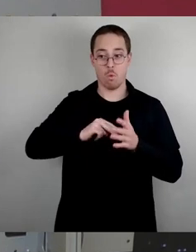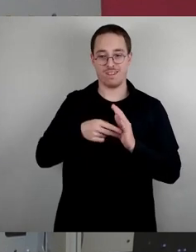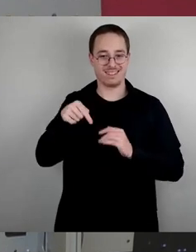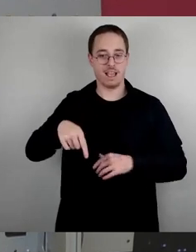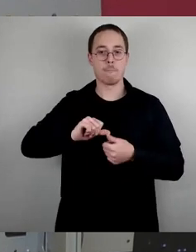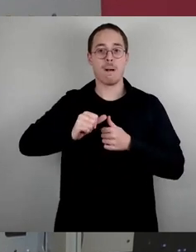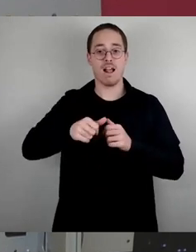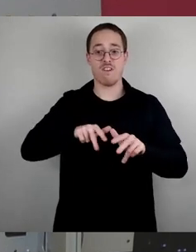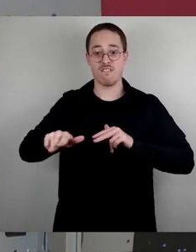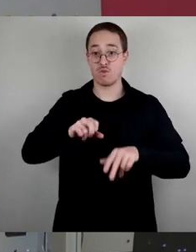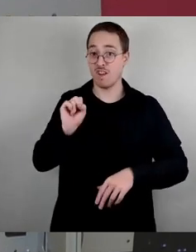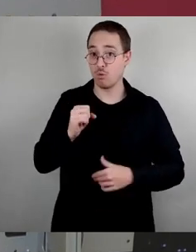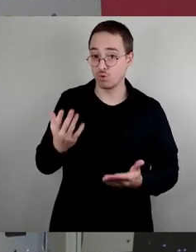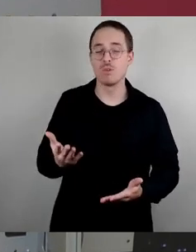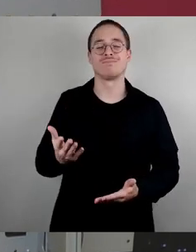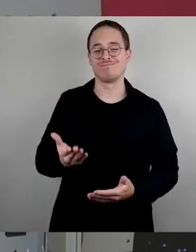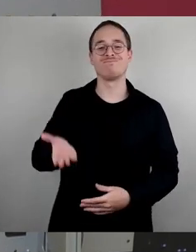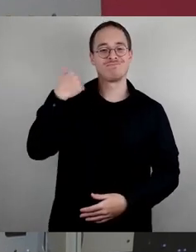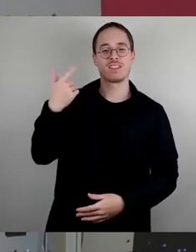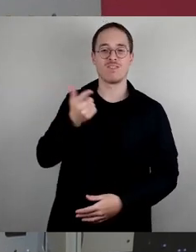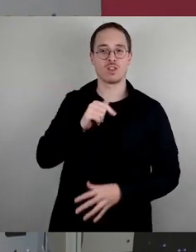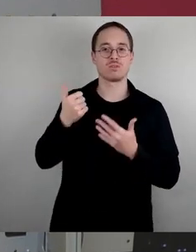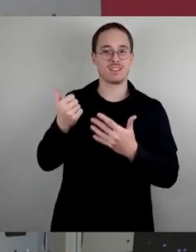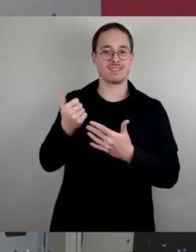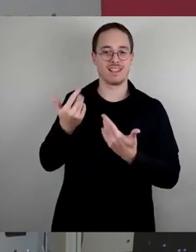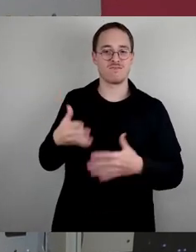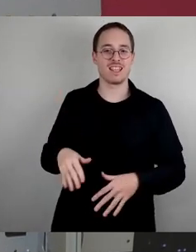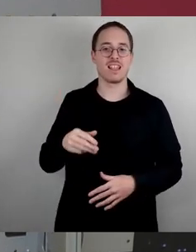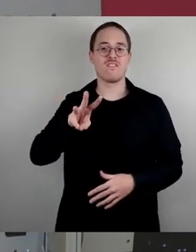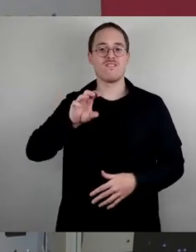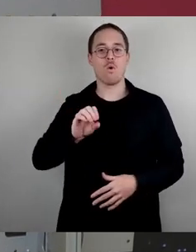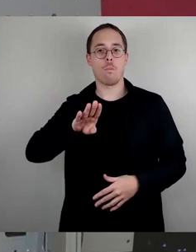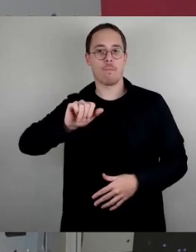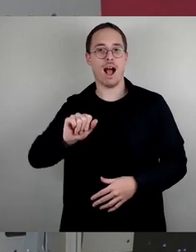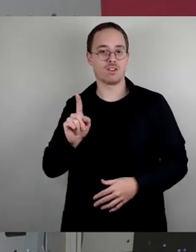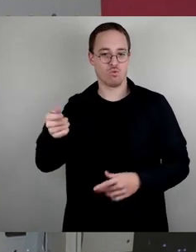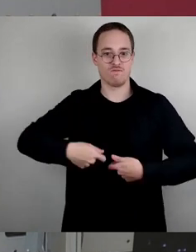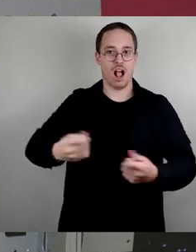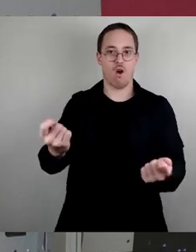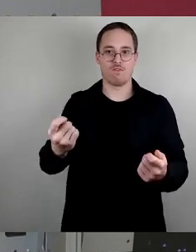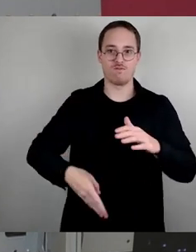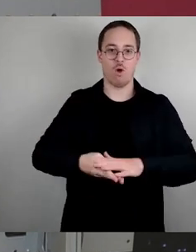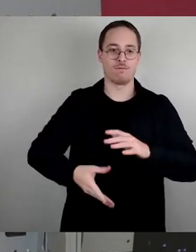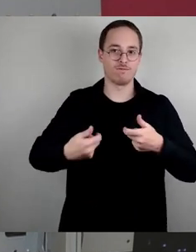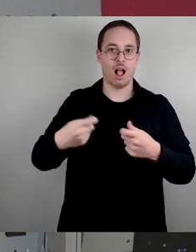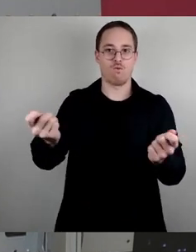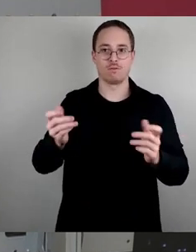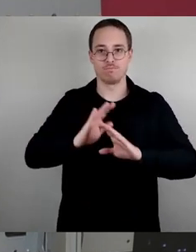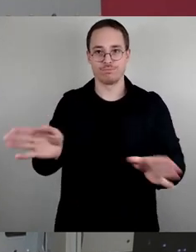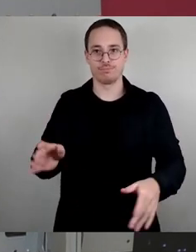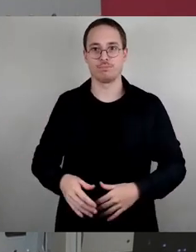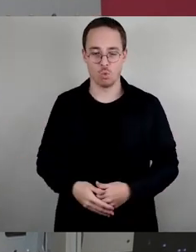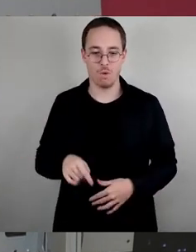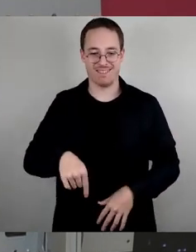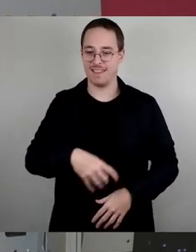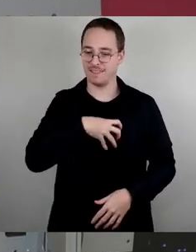aus 2006 und dem vollständigen Verkauf der WOBA, die der größte wohnungspolitische Fehler war, den wir in Dresden jemals begangen haben und die CDU